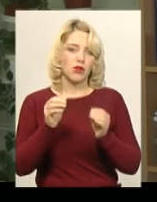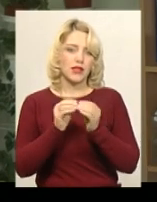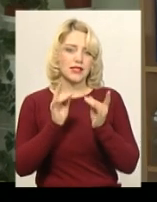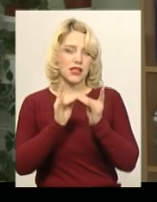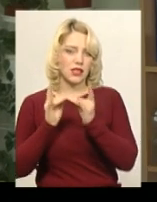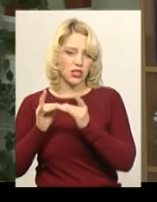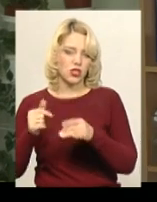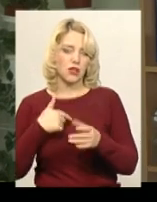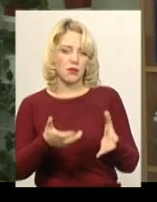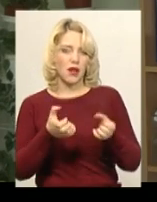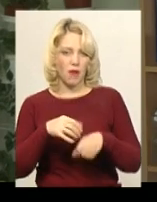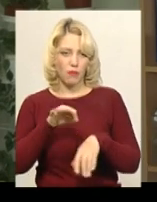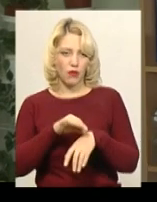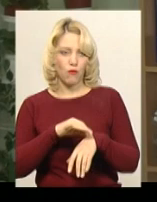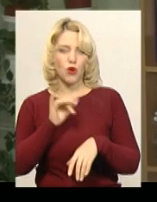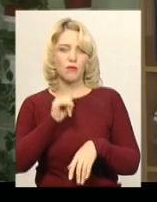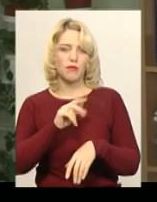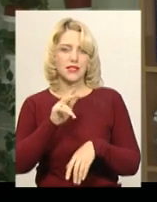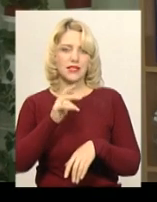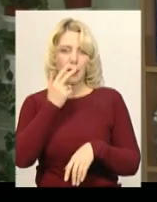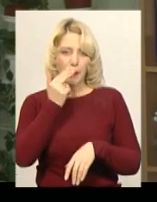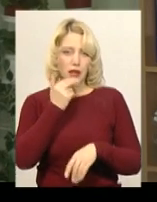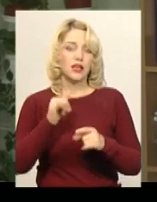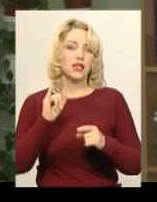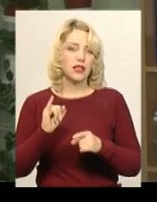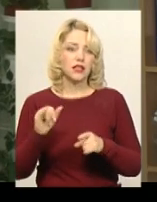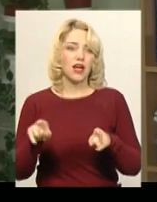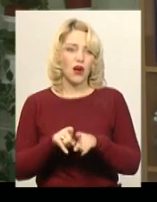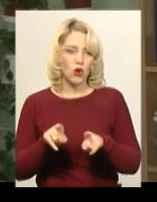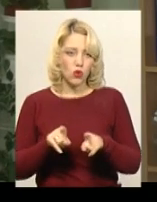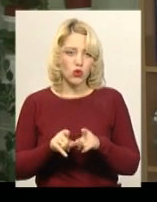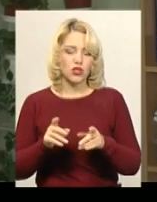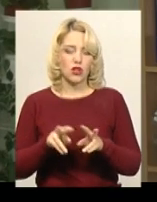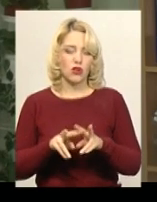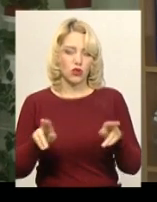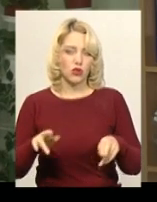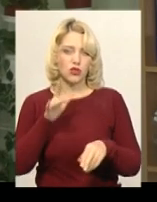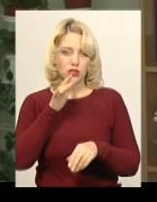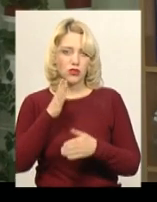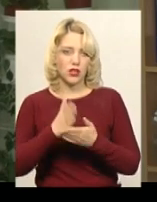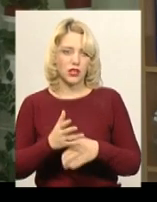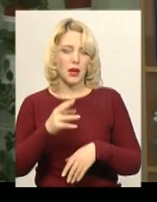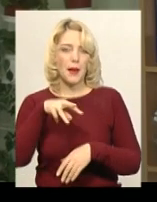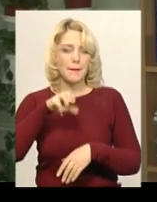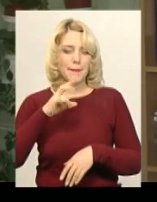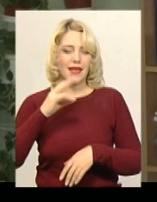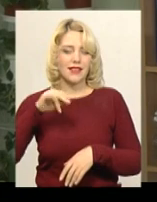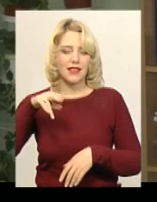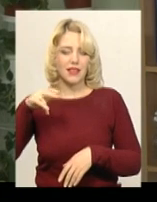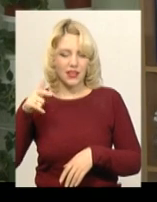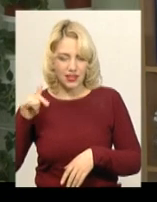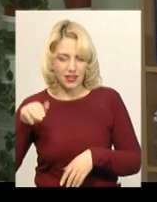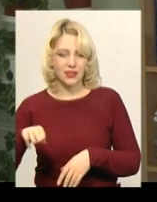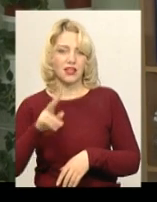респіраторною інфекцією. Також одночасно є хворі на менінгіти, на кір, на